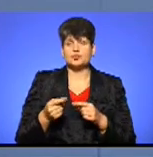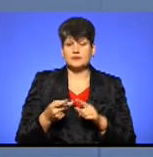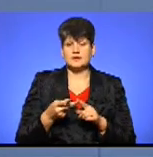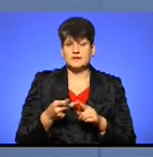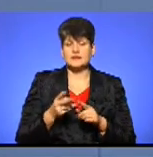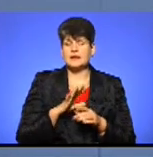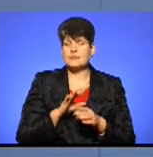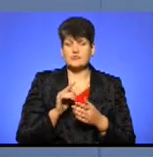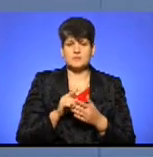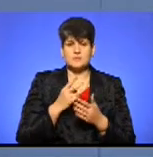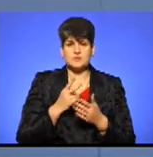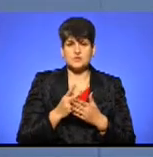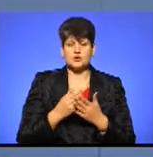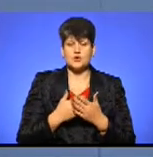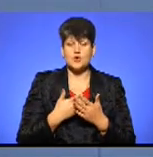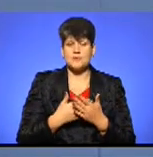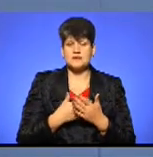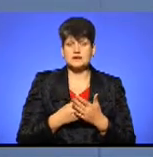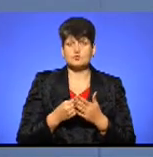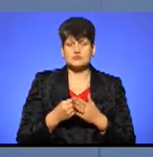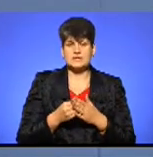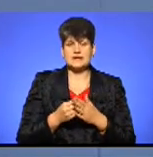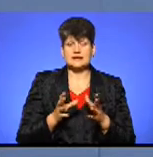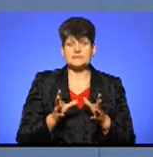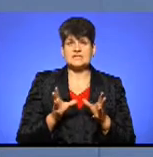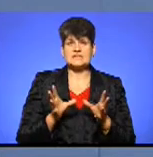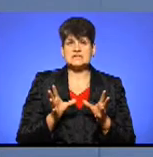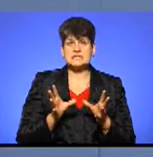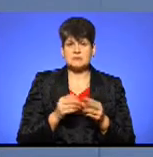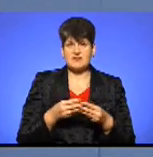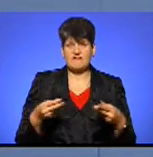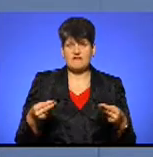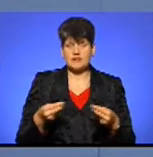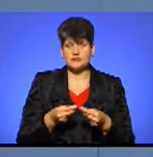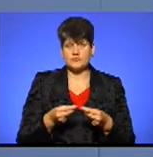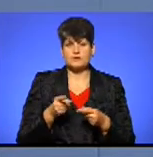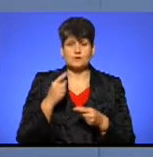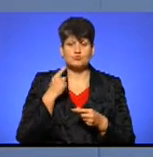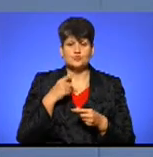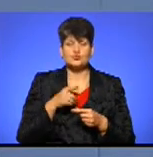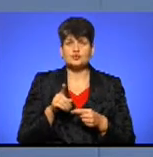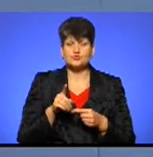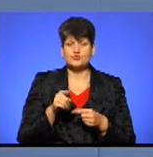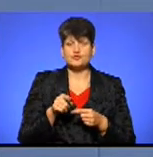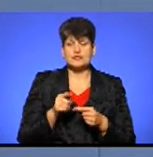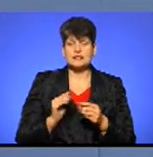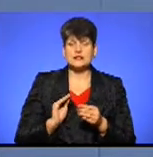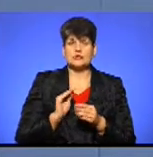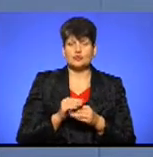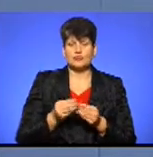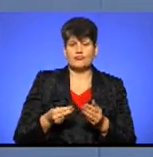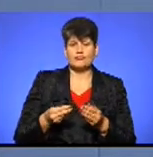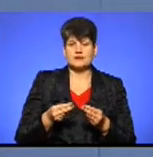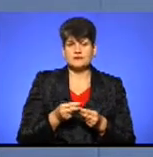не повинен передбачати громадський бюджет співфінансування. Ви в коментарі вже самі почули від автора одного з проєктів про те, що вони дофінансовували,